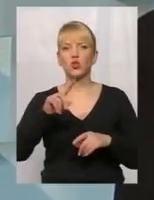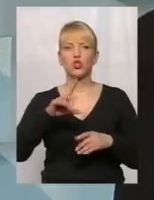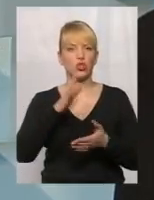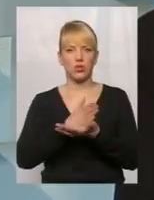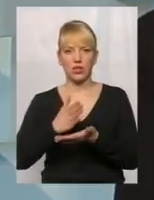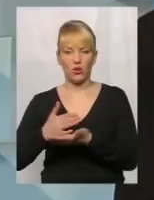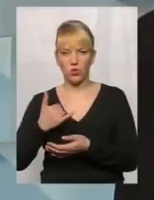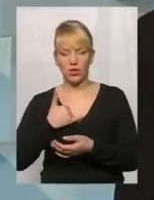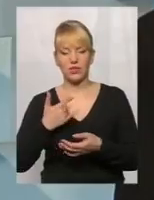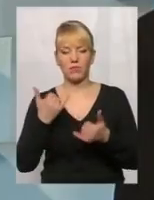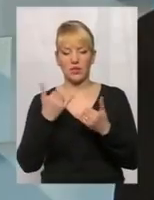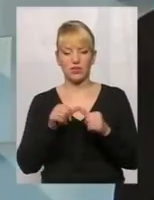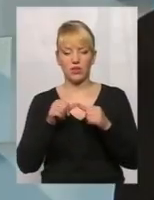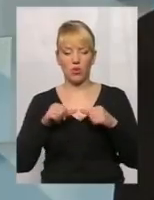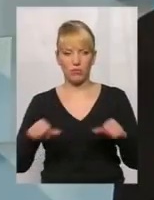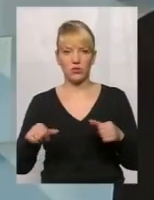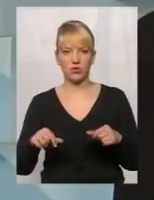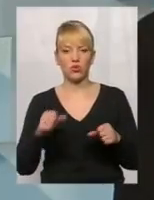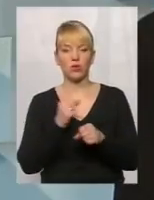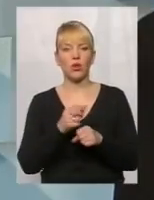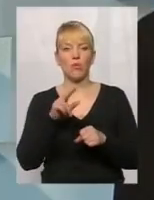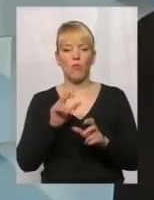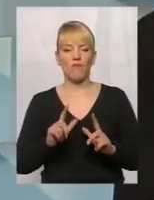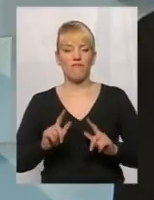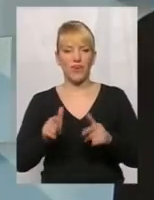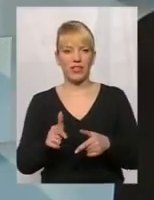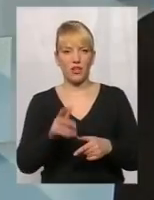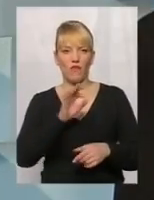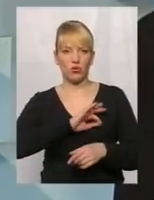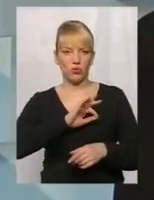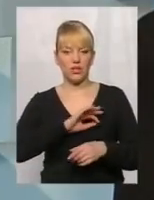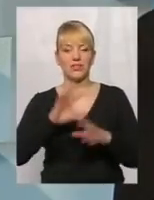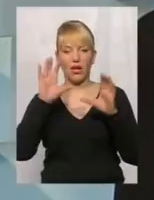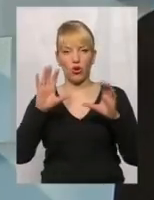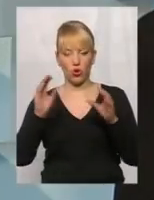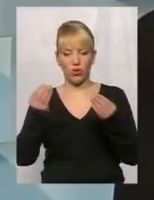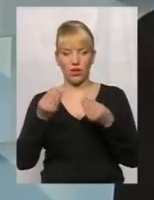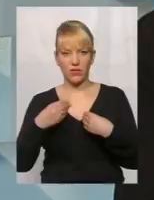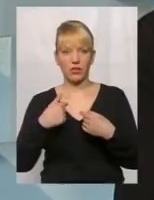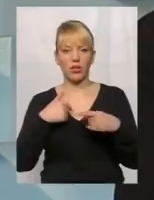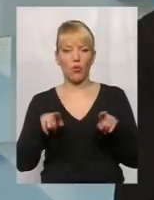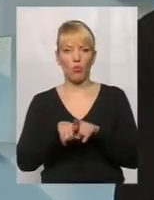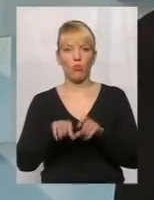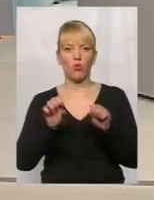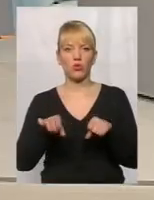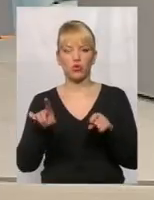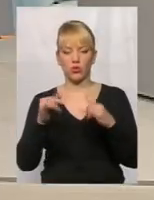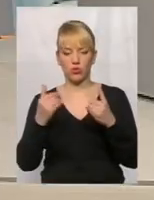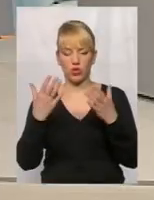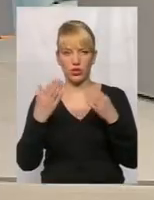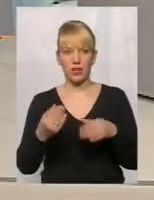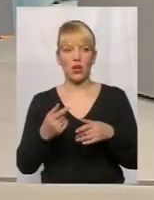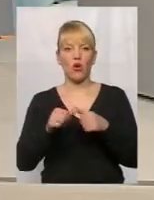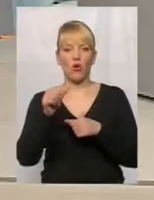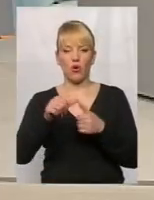створили комісію по введенню в експлуатацію. Тобто, що ми робимо? Законодавець не надає таку можливість, що ми на сьогоднішній день можемо окремі частини